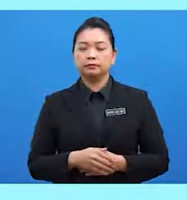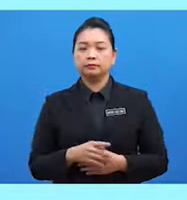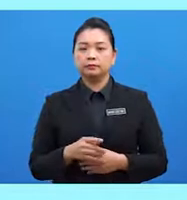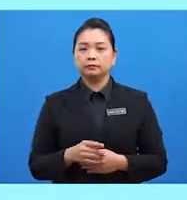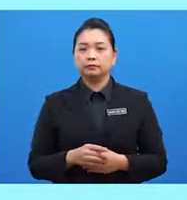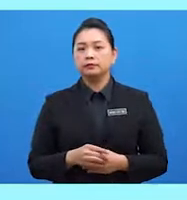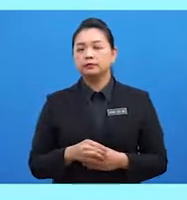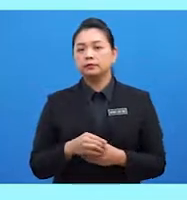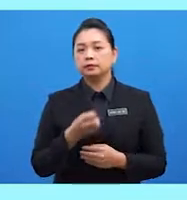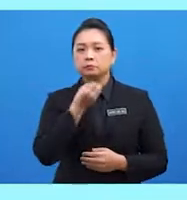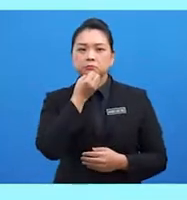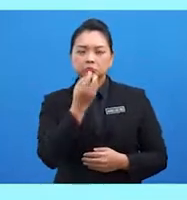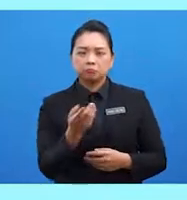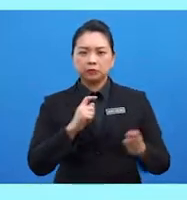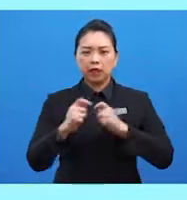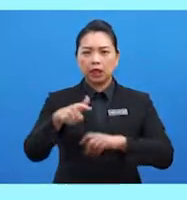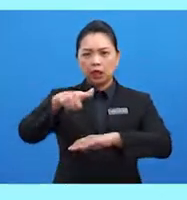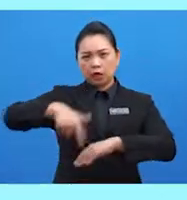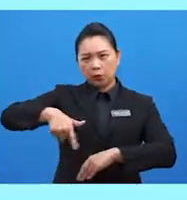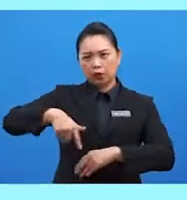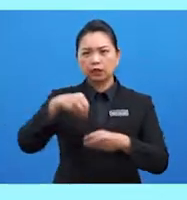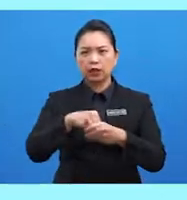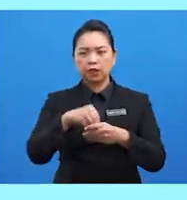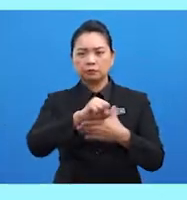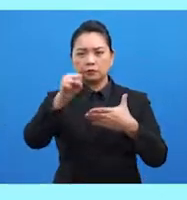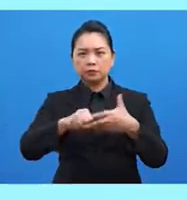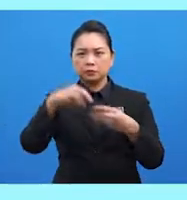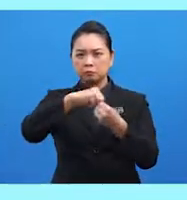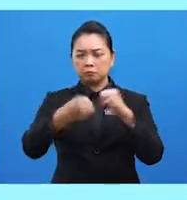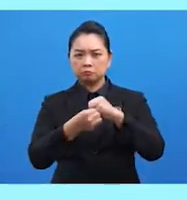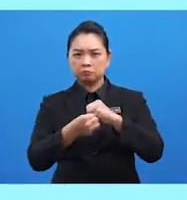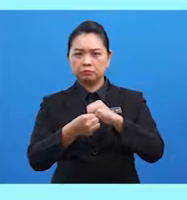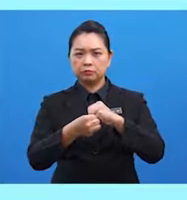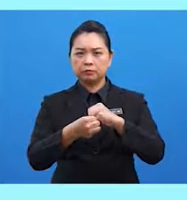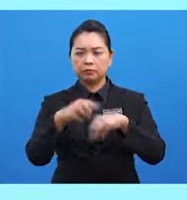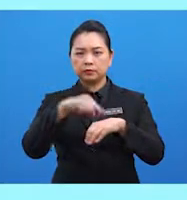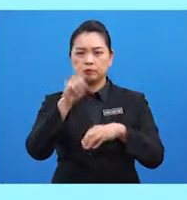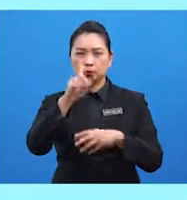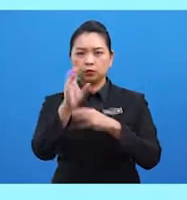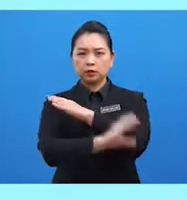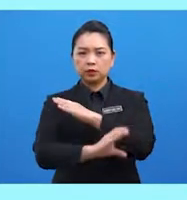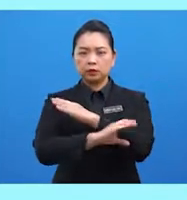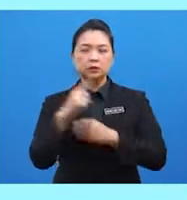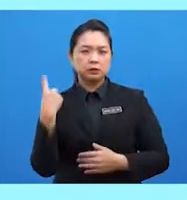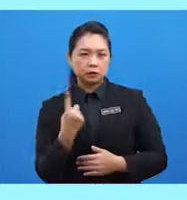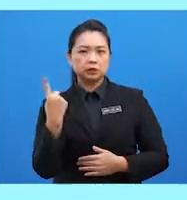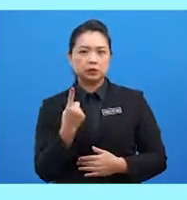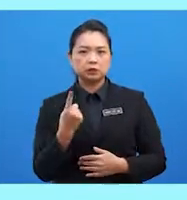dalam menyelesaikan isu-isu politik di sesebuah negara. Sentiasa komited untuk menghantar